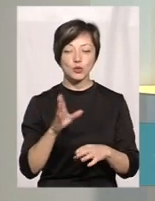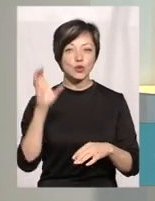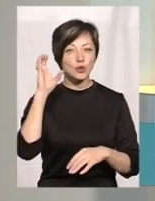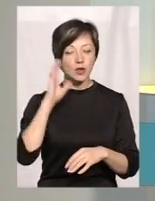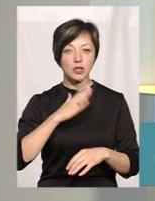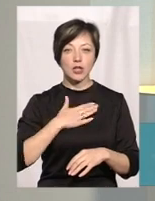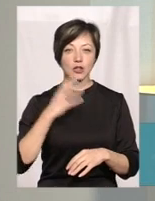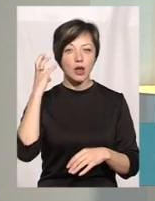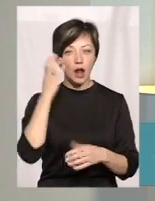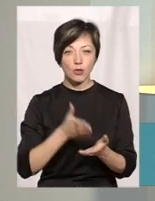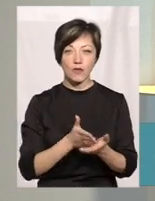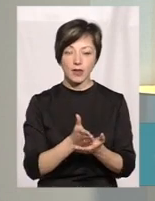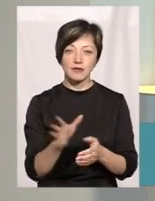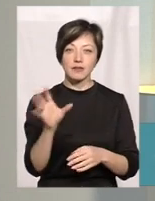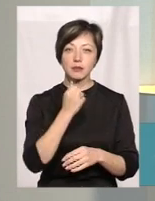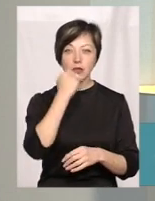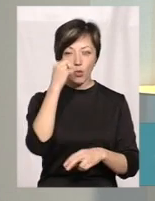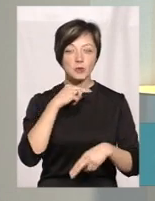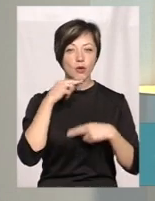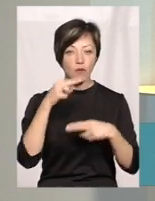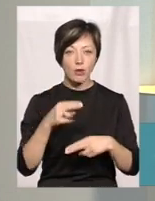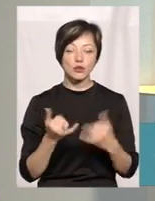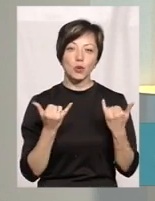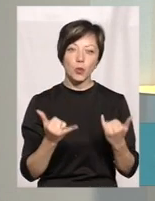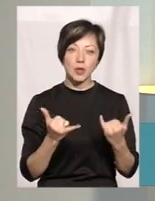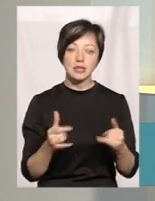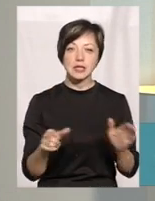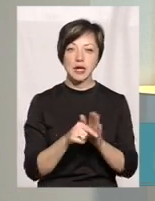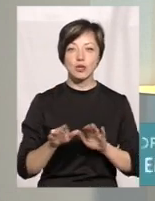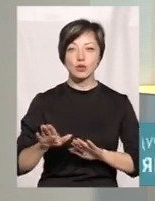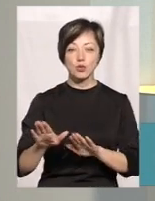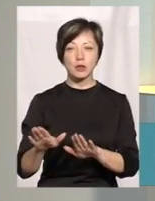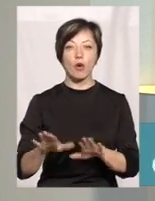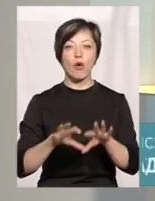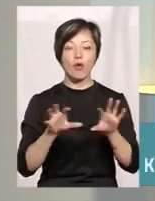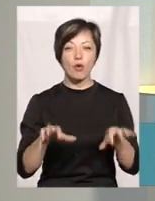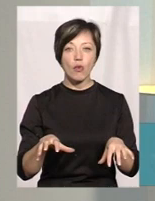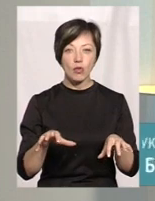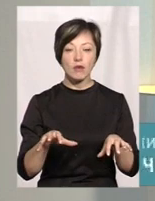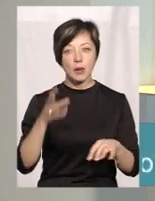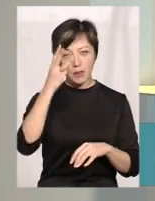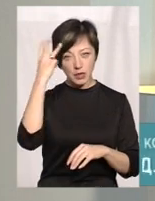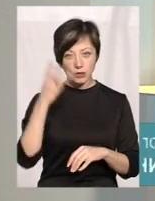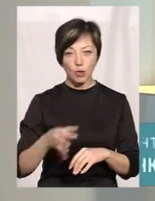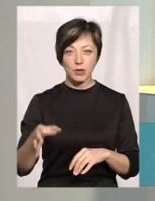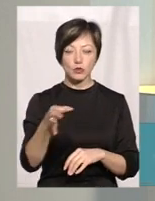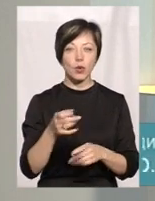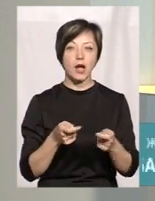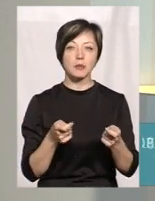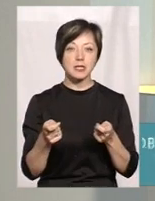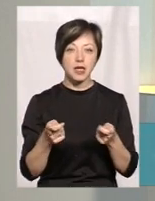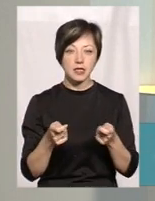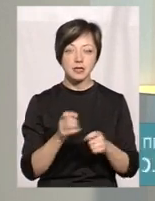слухати нашу радіоверсію, всім дякую за увагу. Сьогодні із заступником голови Хмельницької обласної державної